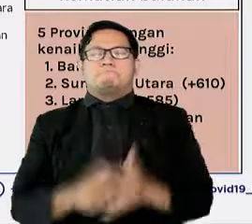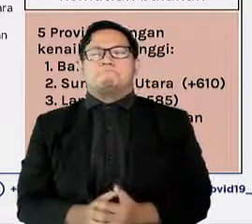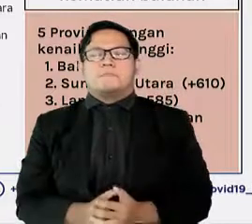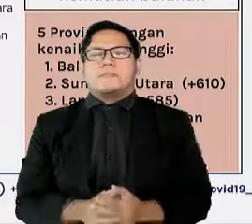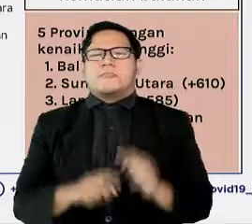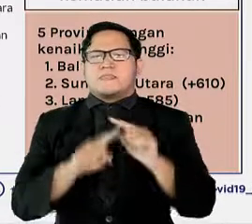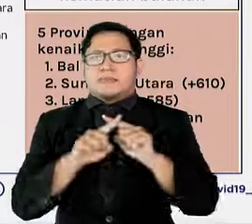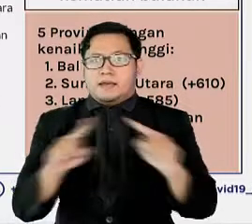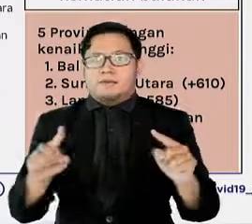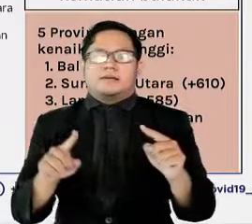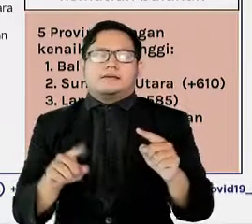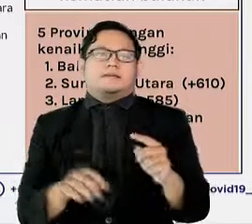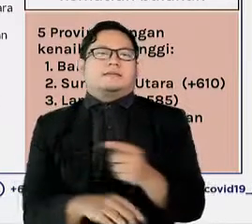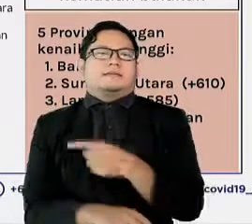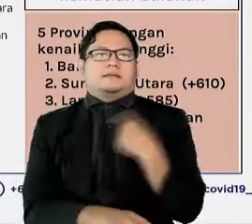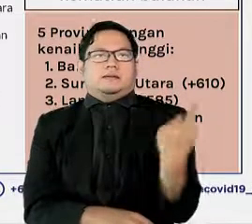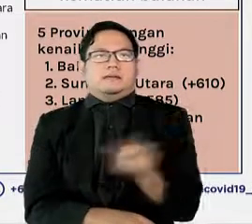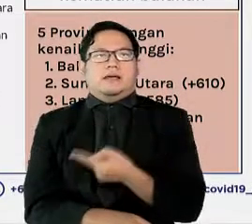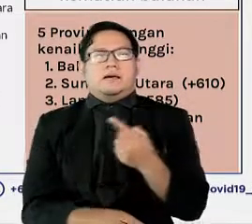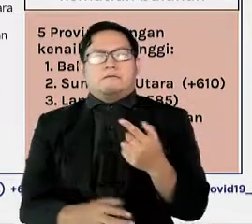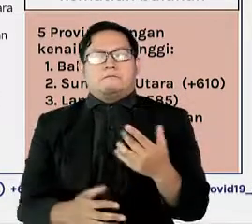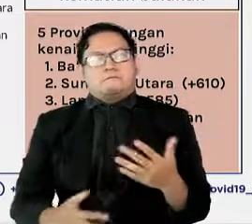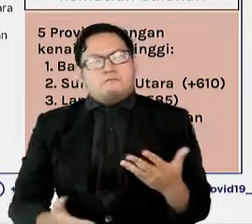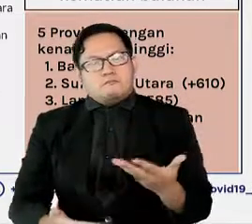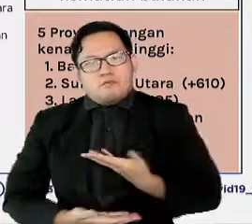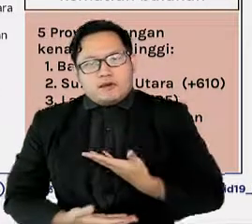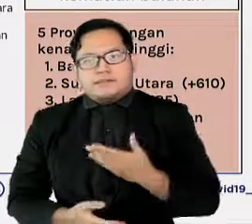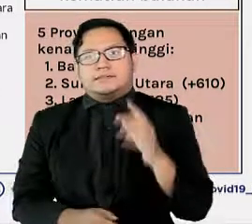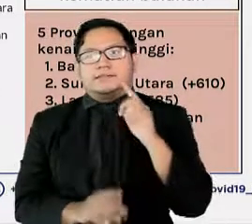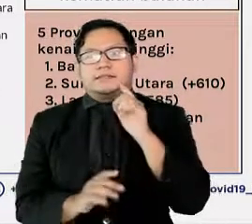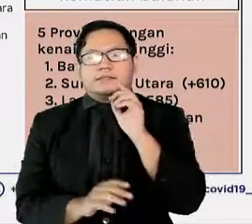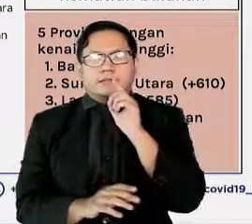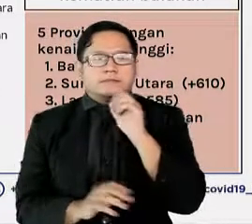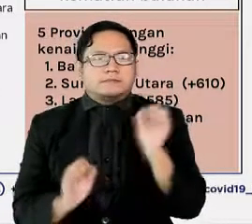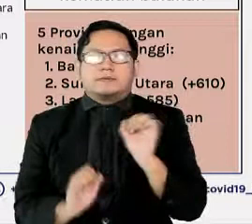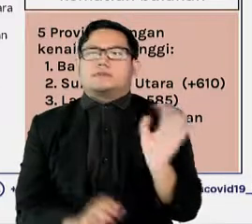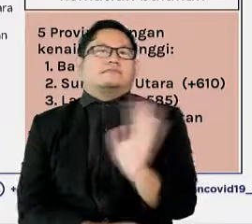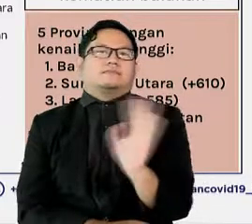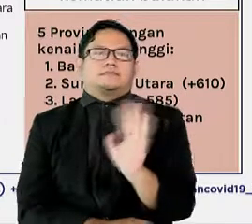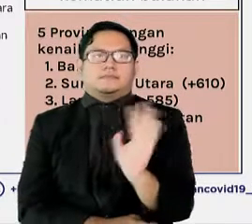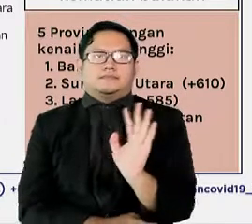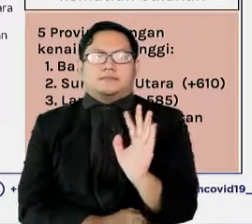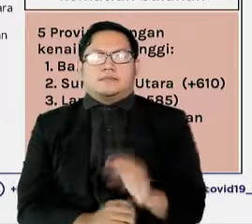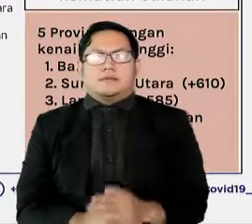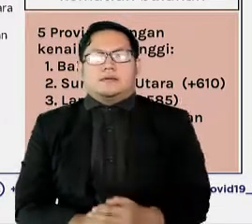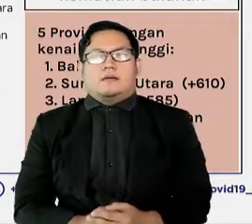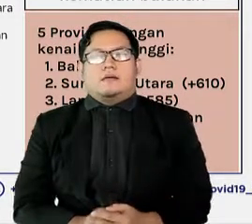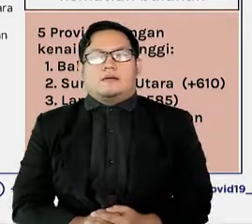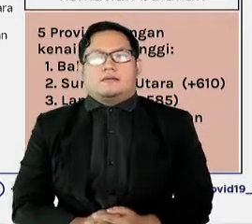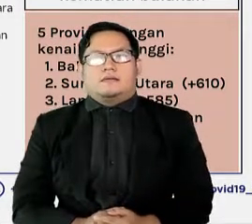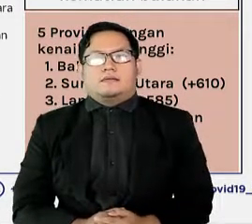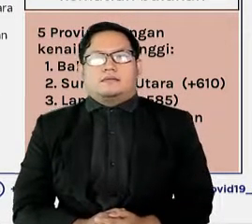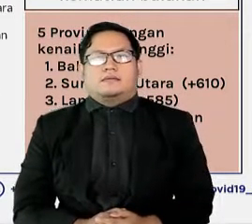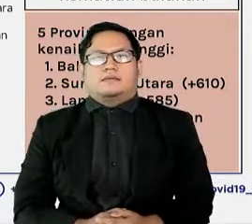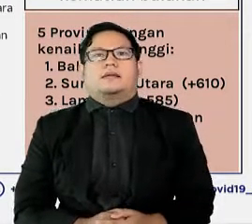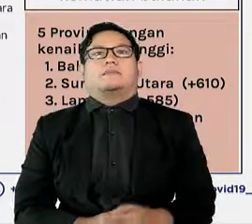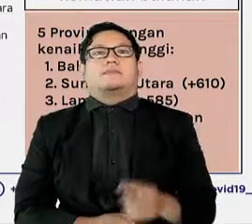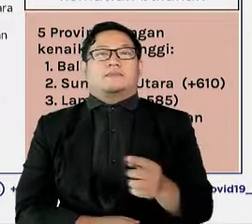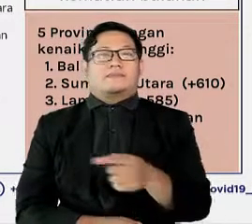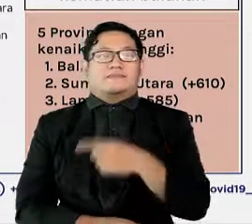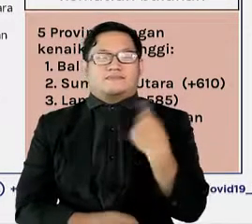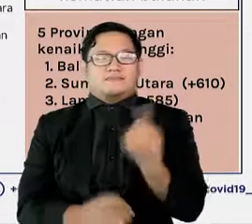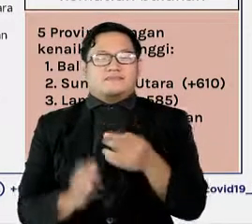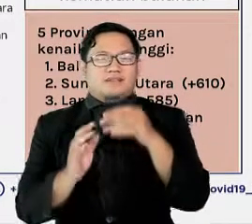Namun, kita tidak boleh cepat berpuas diri. Mengingat, meskipun sudah mengalami penurunan, kasus di bulan ini